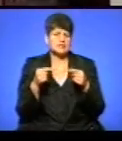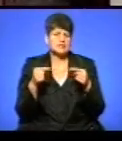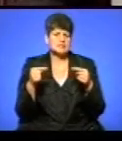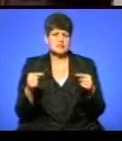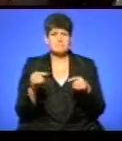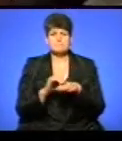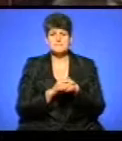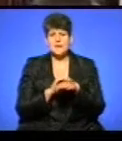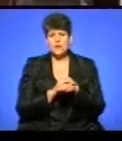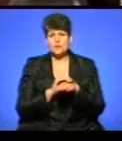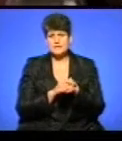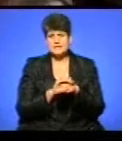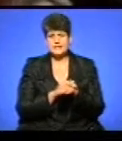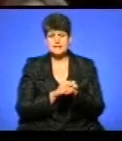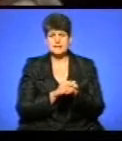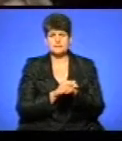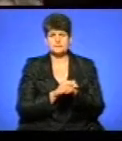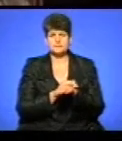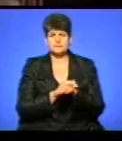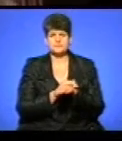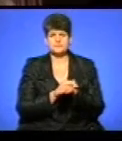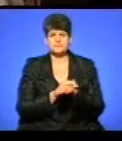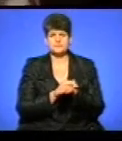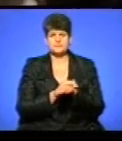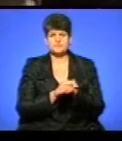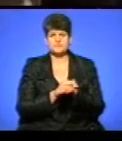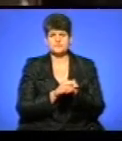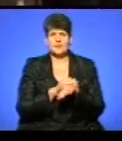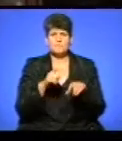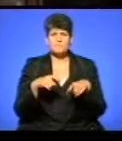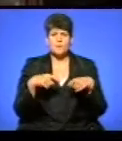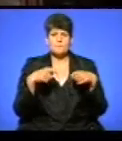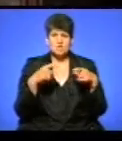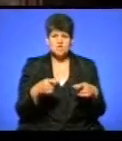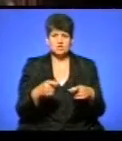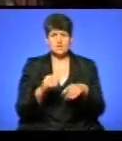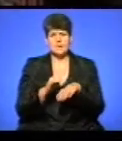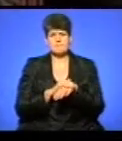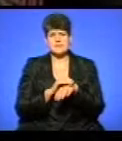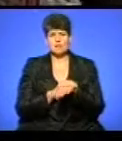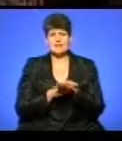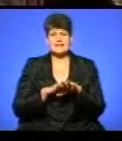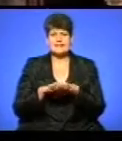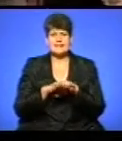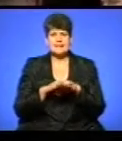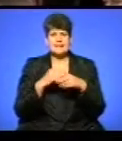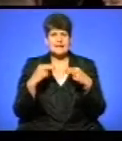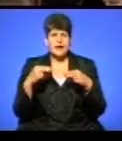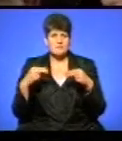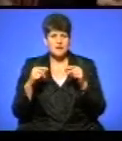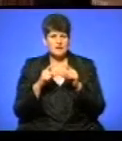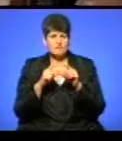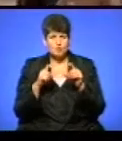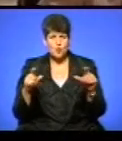благодійні пробіжки, благодійні ярмарки в школах,